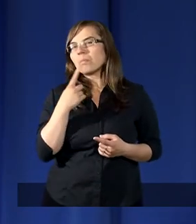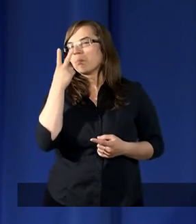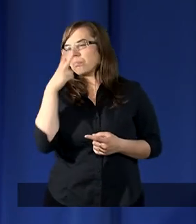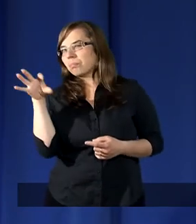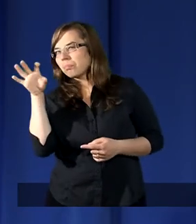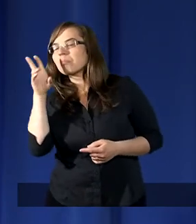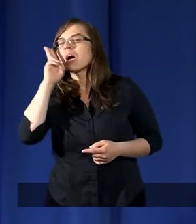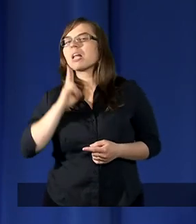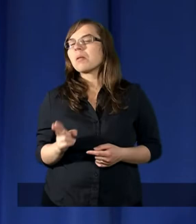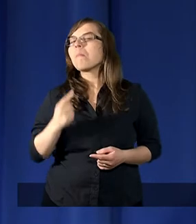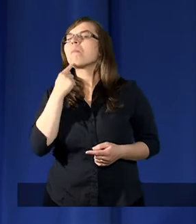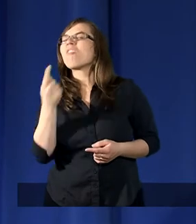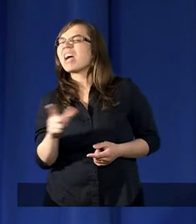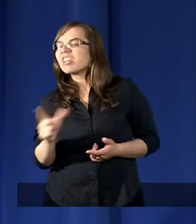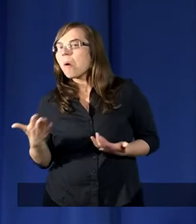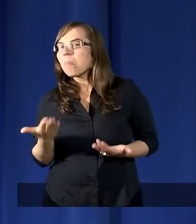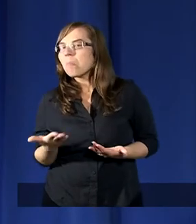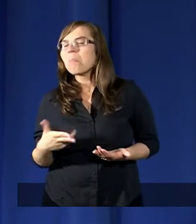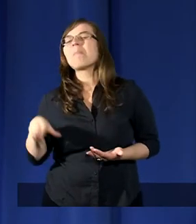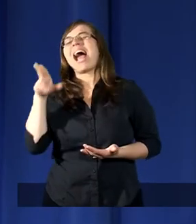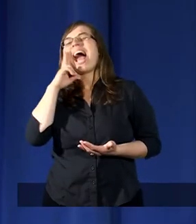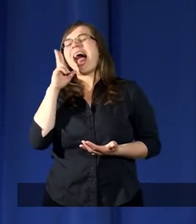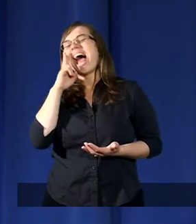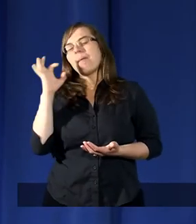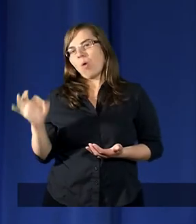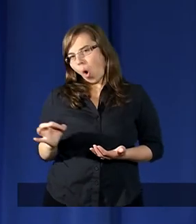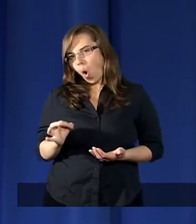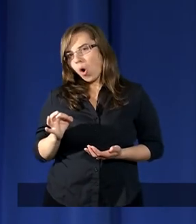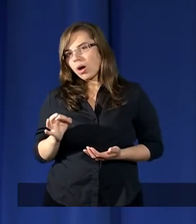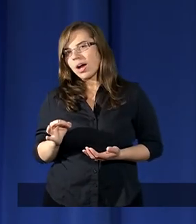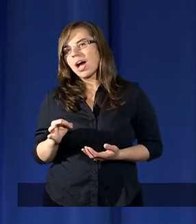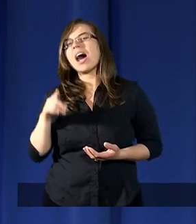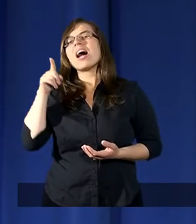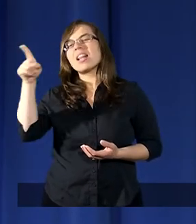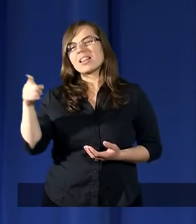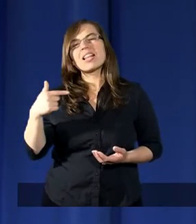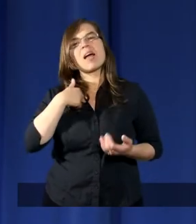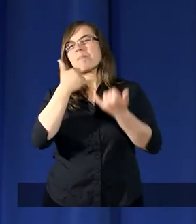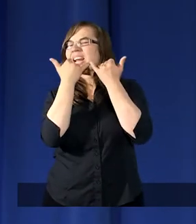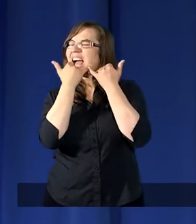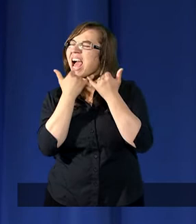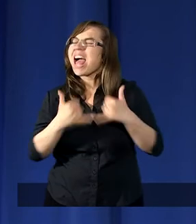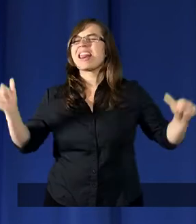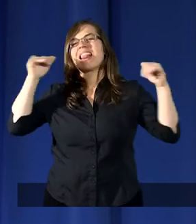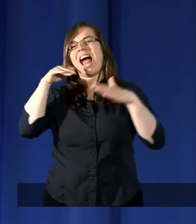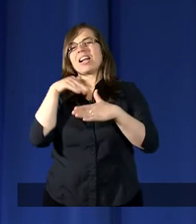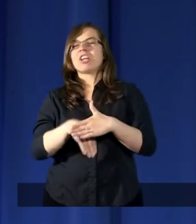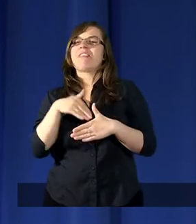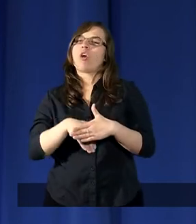matkę i powiedział Mamo, ale ty mnie inaczej wychowywałaś.